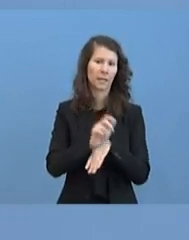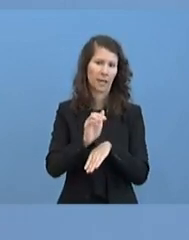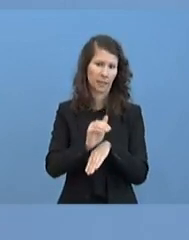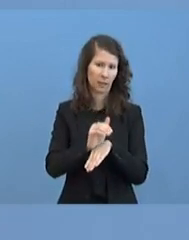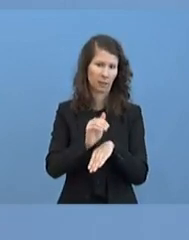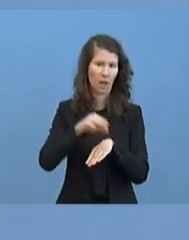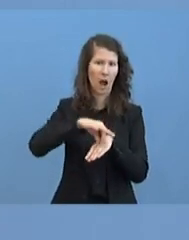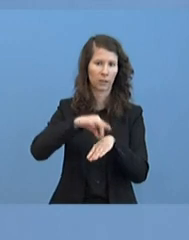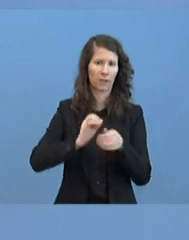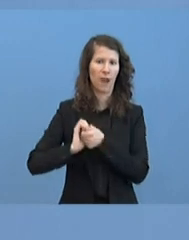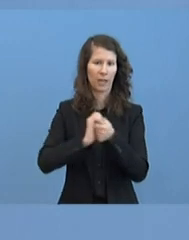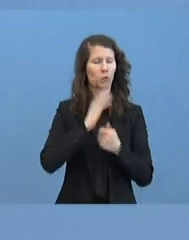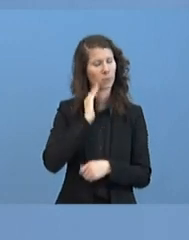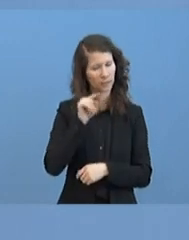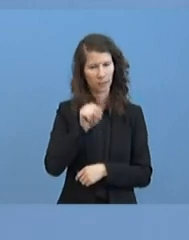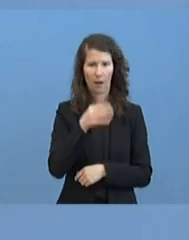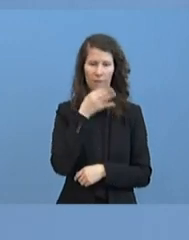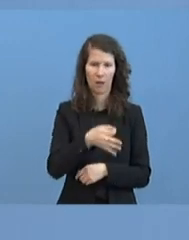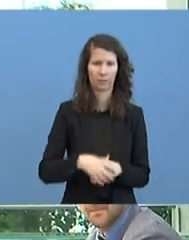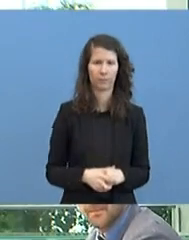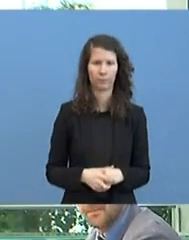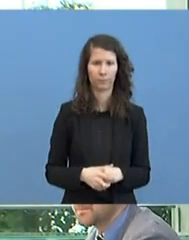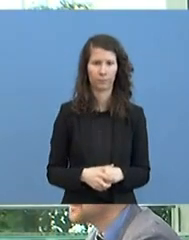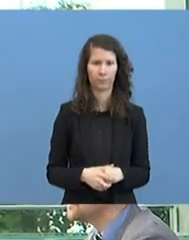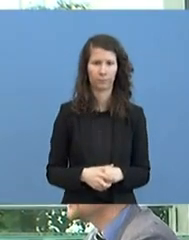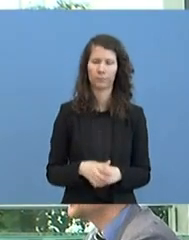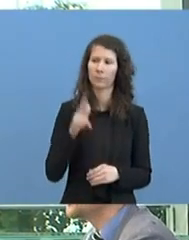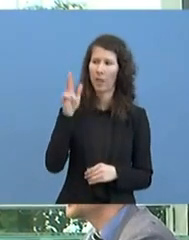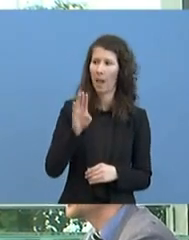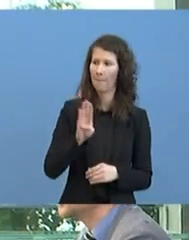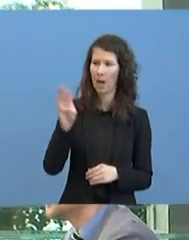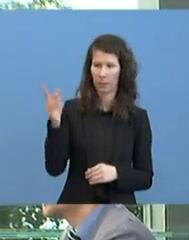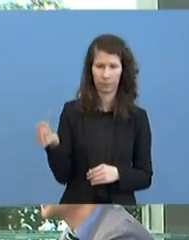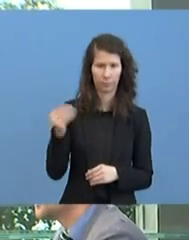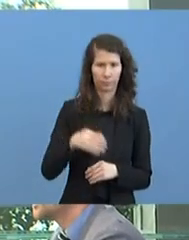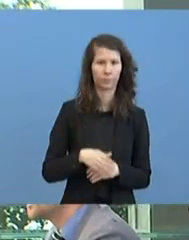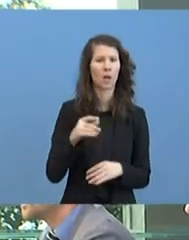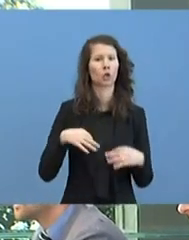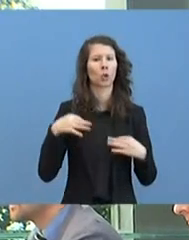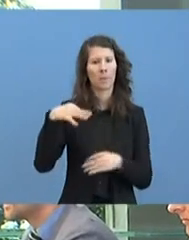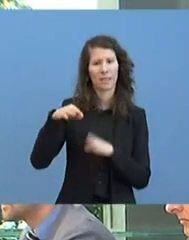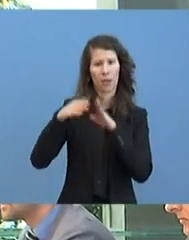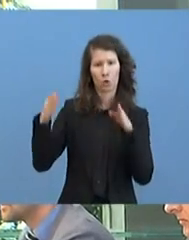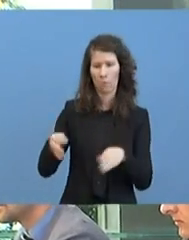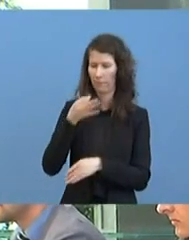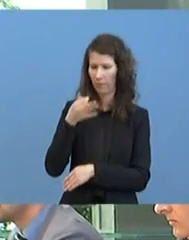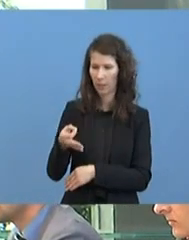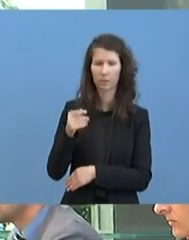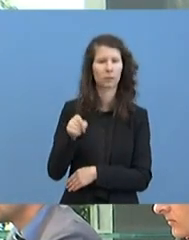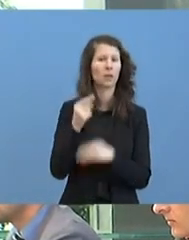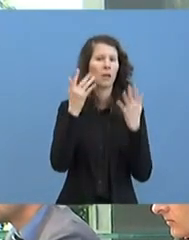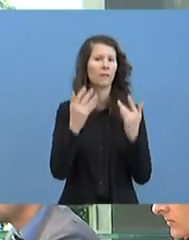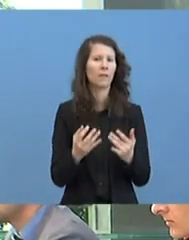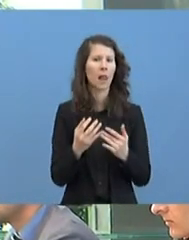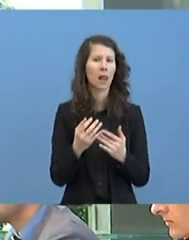an diese Einrichtungen wenden. Herr Blank dazu. Das Gesundheitsministerium, wie viel sind denn an Masken und an